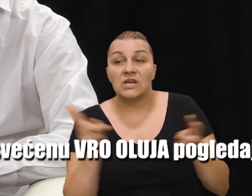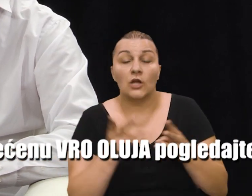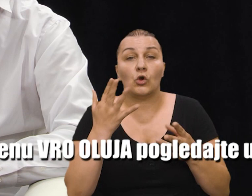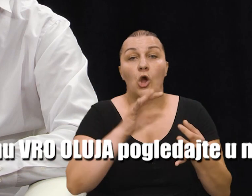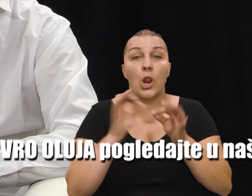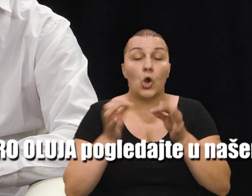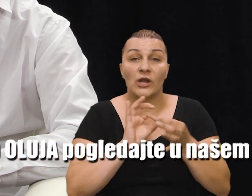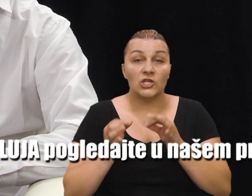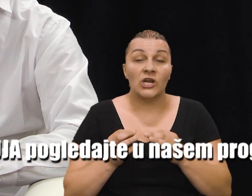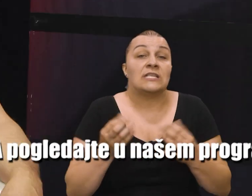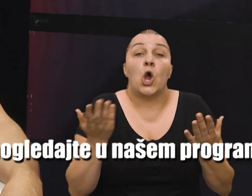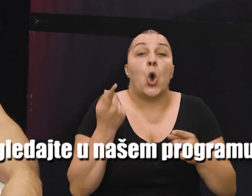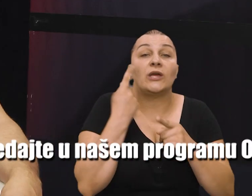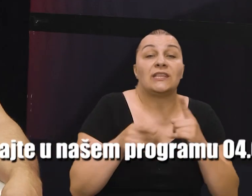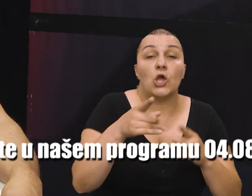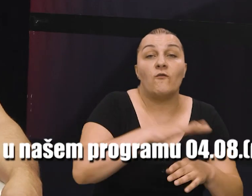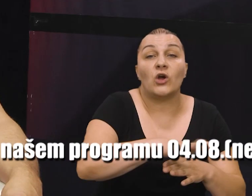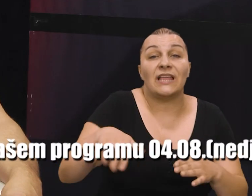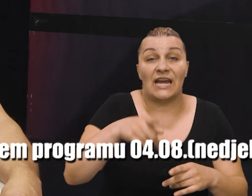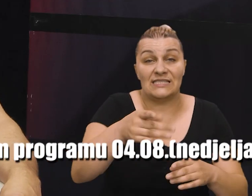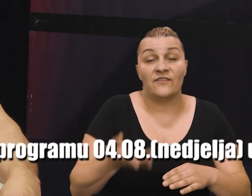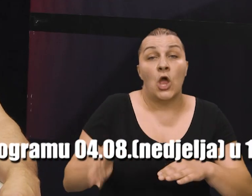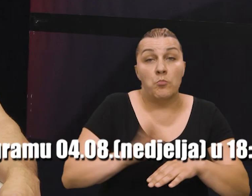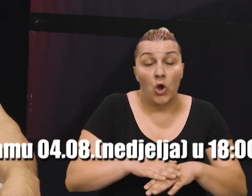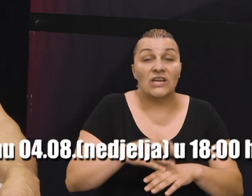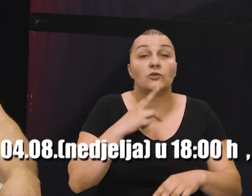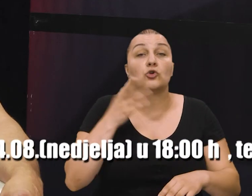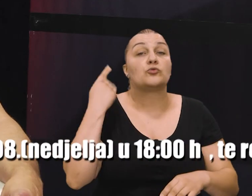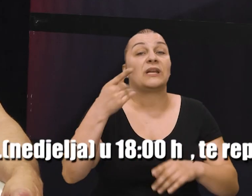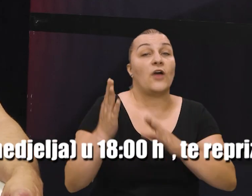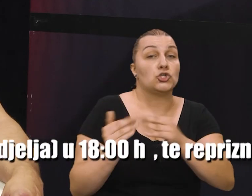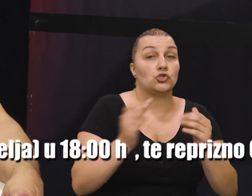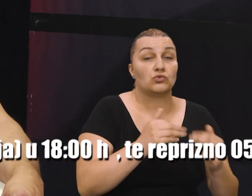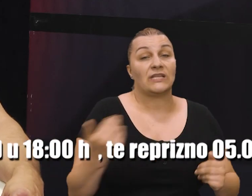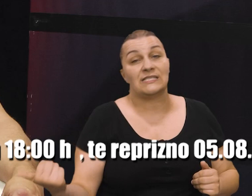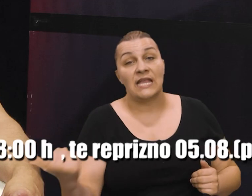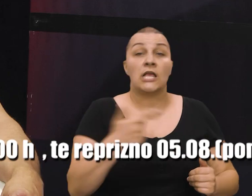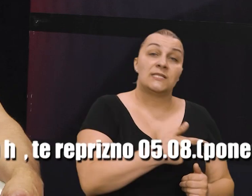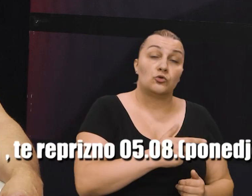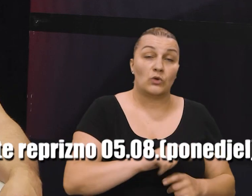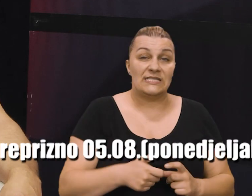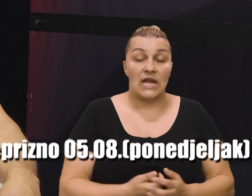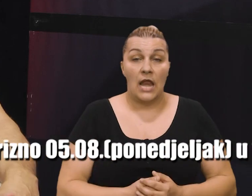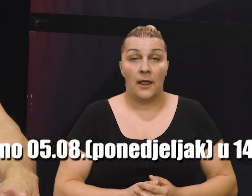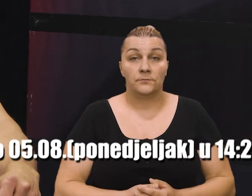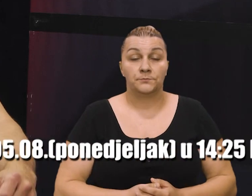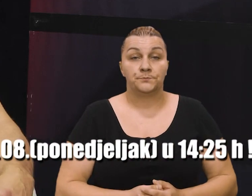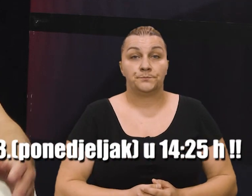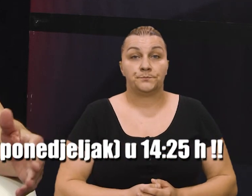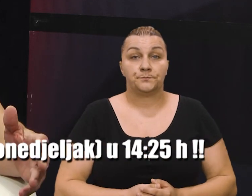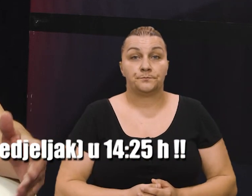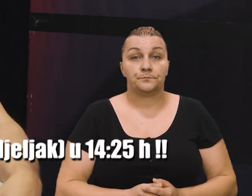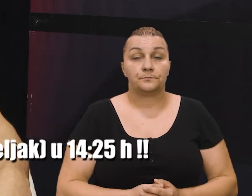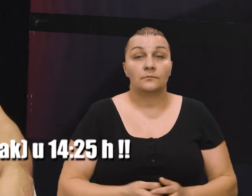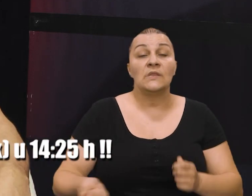ajmo malo kratko, par rečenica, koji dio terena ste pokrivali, tko su vam bili susjedi s jedne i s druge strane? Da. Pa ovako,